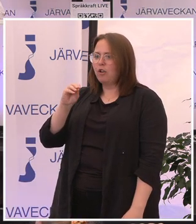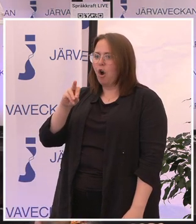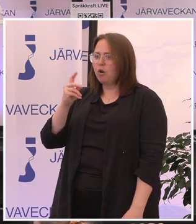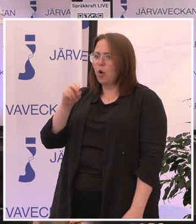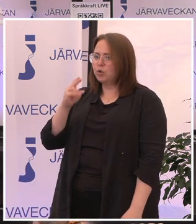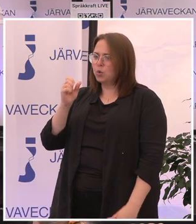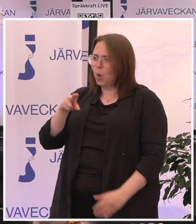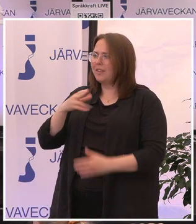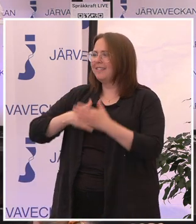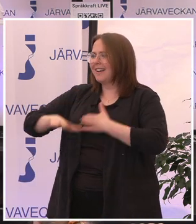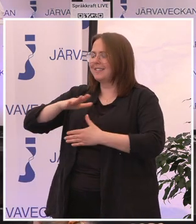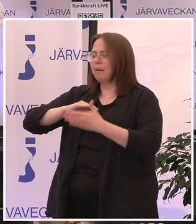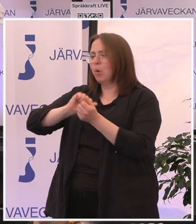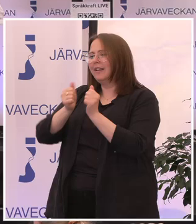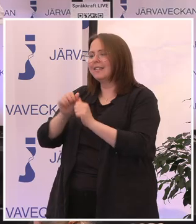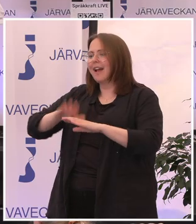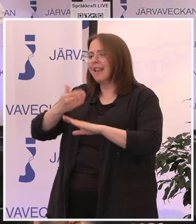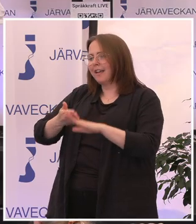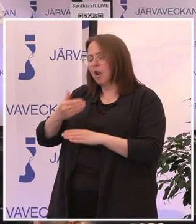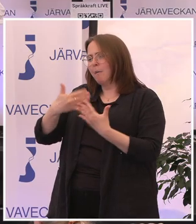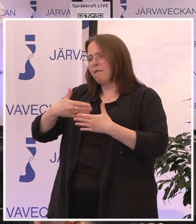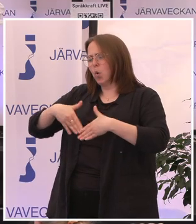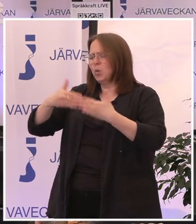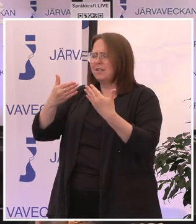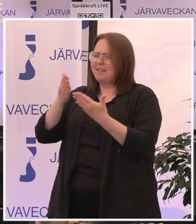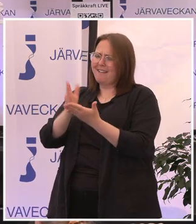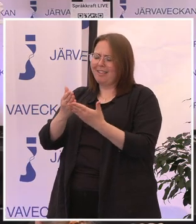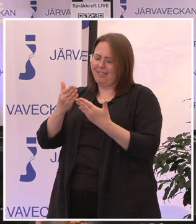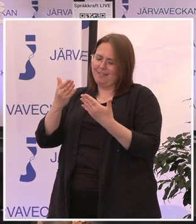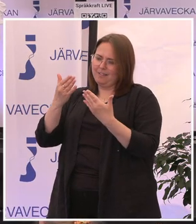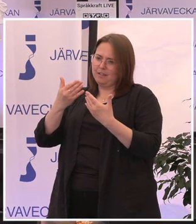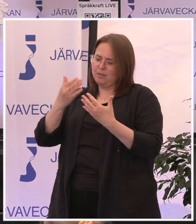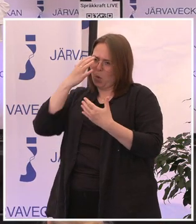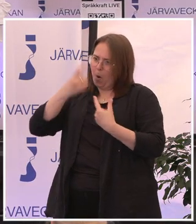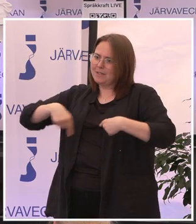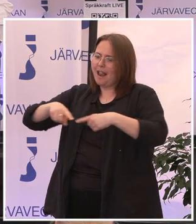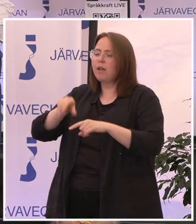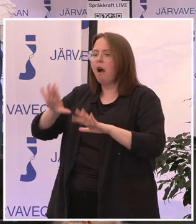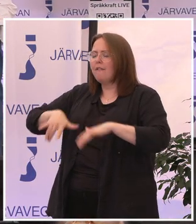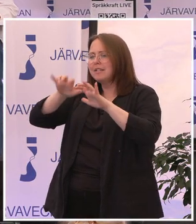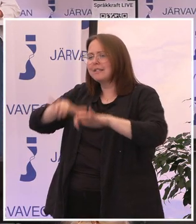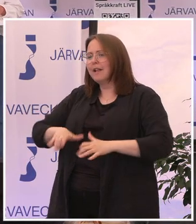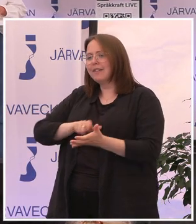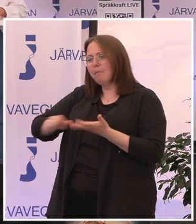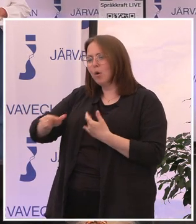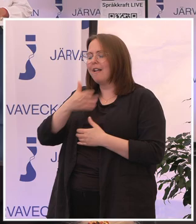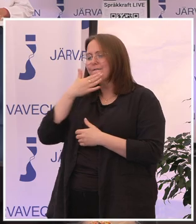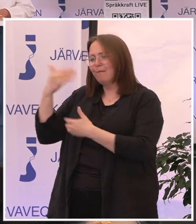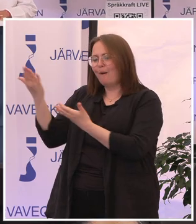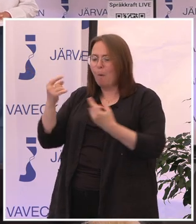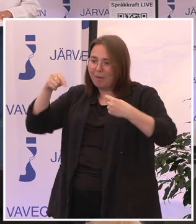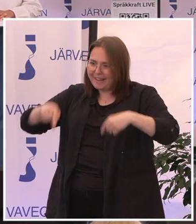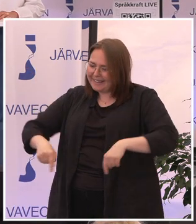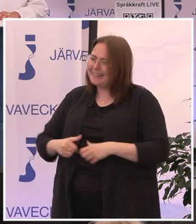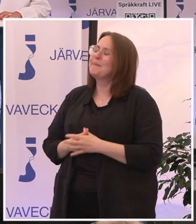intressepolitisk handläggare på Funktionsrätt Stockholms län. Även författare till denna briljanta rapport. Varmt välkommen ska du vara hit.